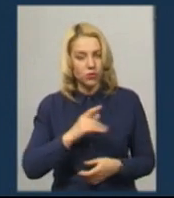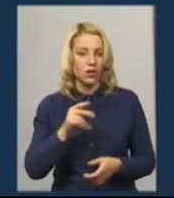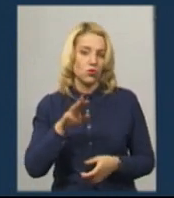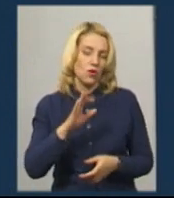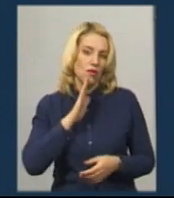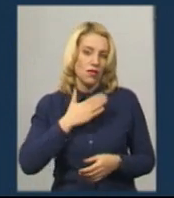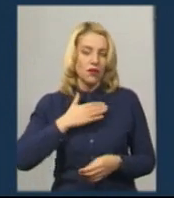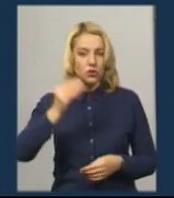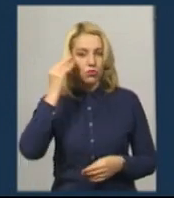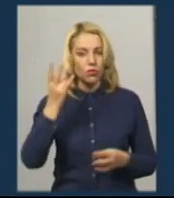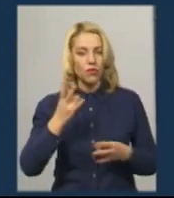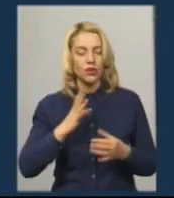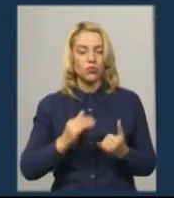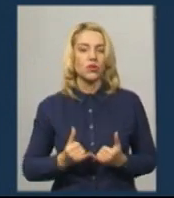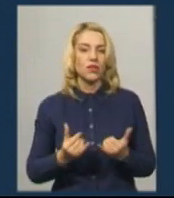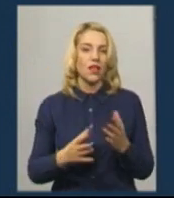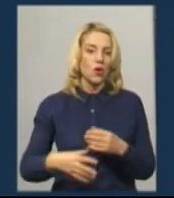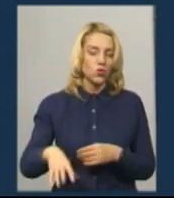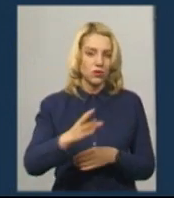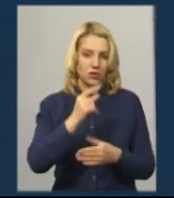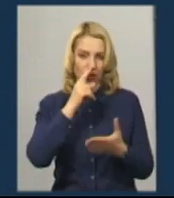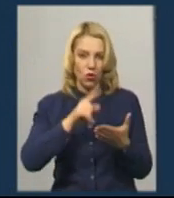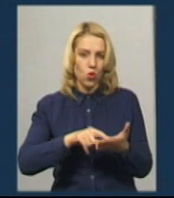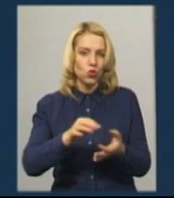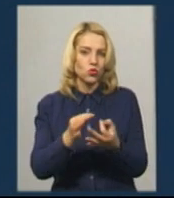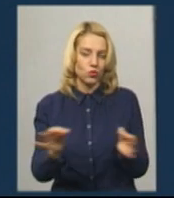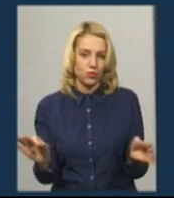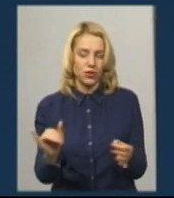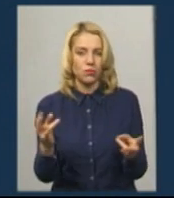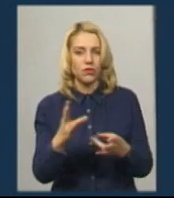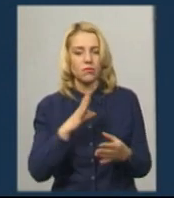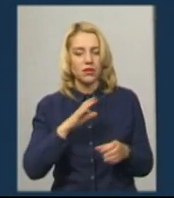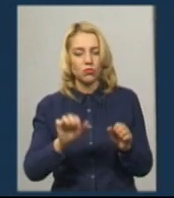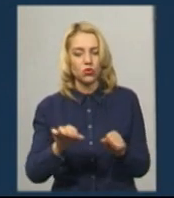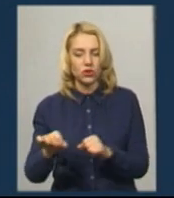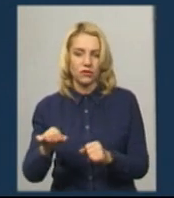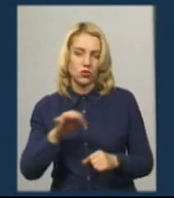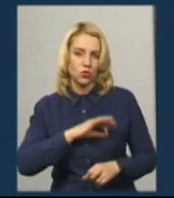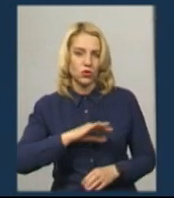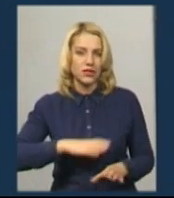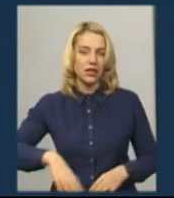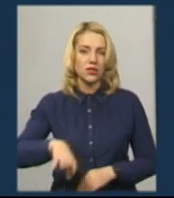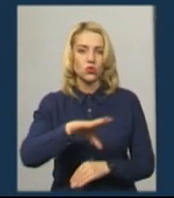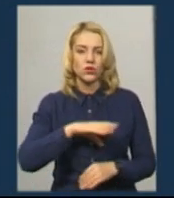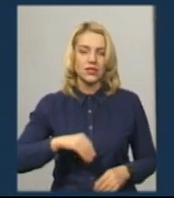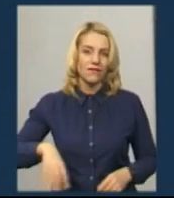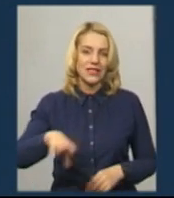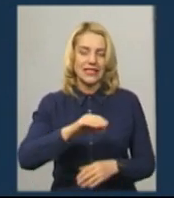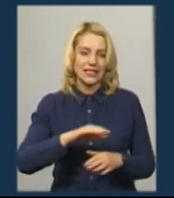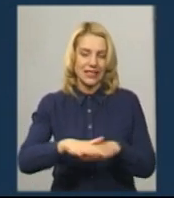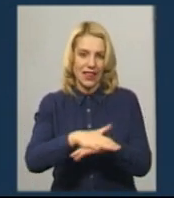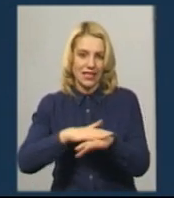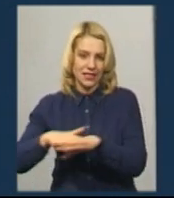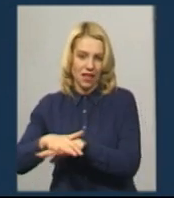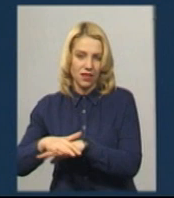вони повинні бути для всіх, вони повинні бути доступні. Ними повинні мати можливість скористатися всі абсолютно верстни населення. І